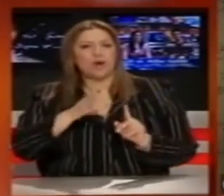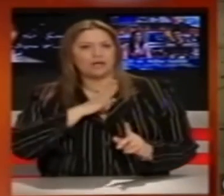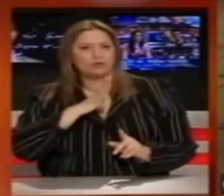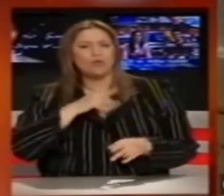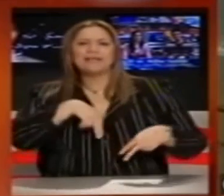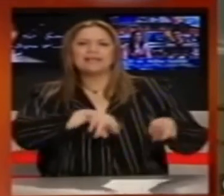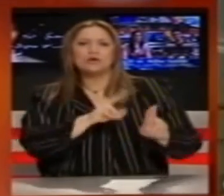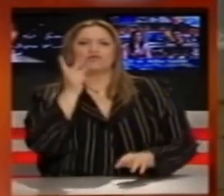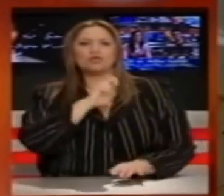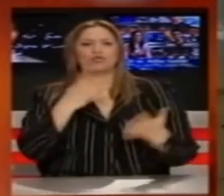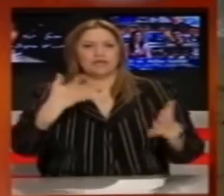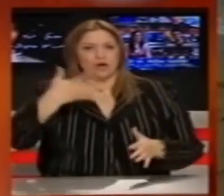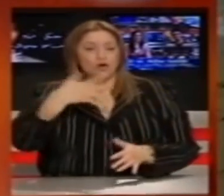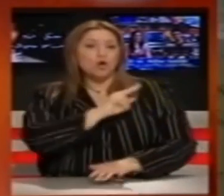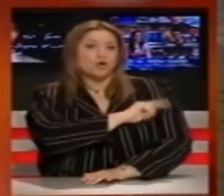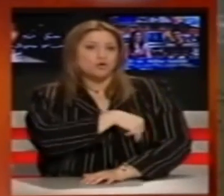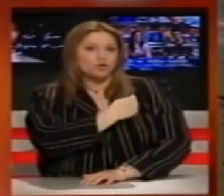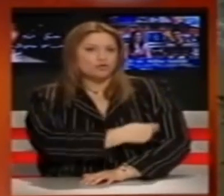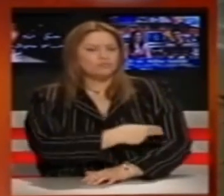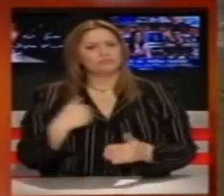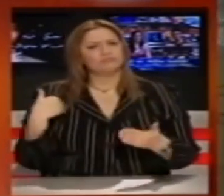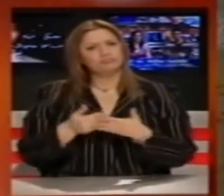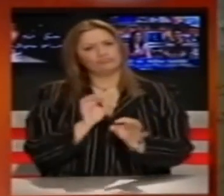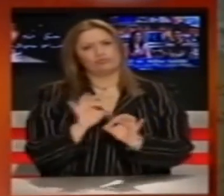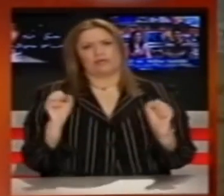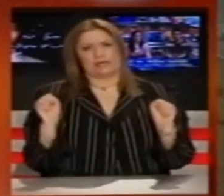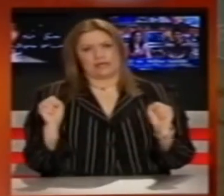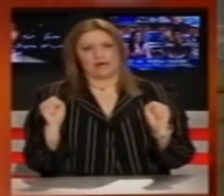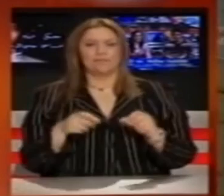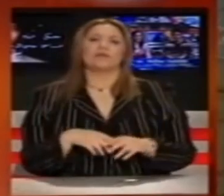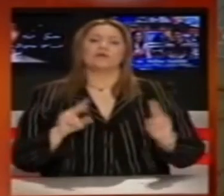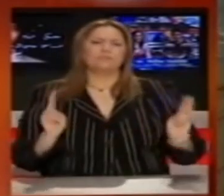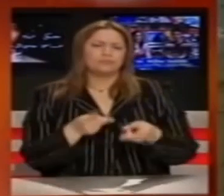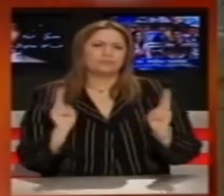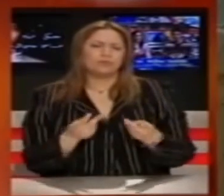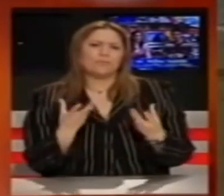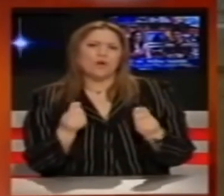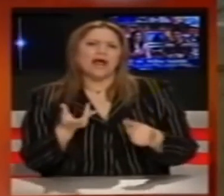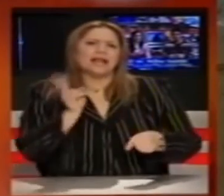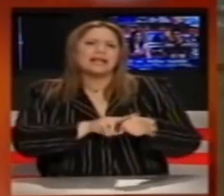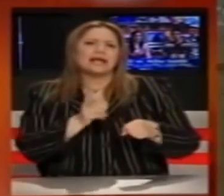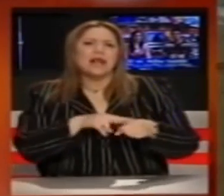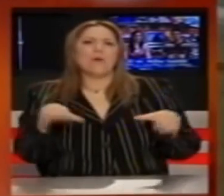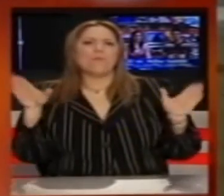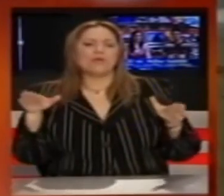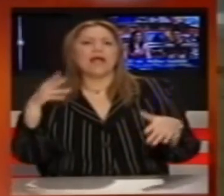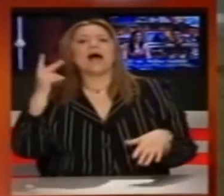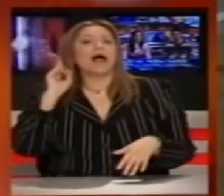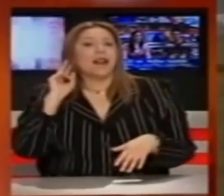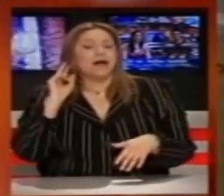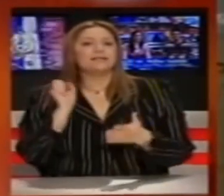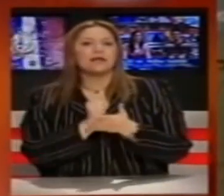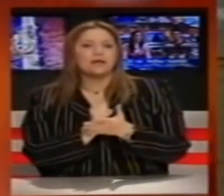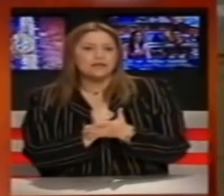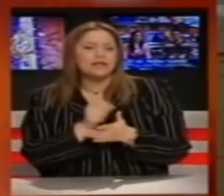νοσηλεύεται στο νοσοκομείο Παπα-Νικολάου και η κλινική του εικόνα είναι καλή. Εν τω μεταξύ και άλλα νεκρά πουλιά εντοπίστηκαν στον Αγίο Καμπο της Λάρισσας και